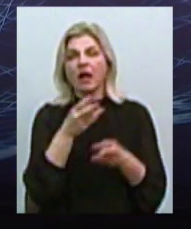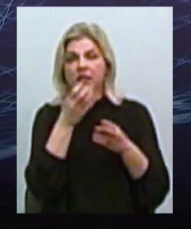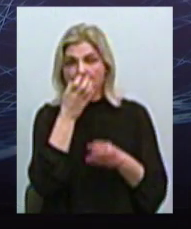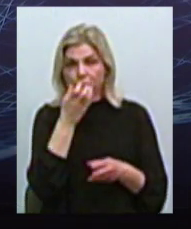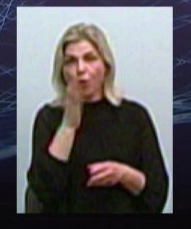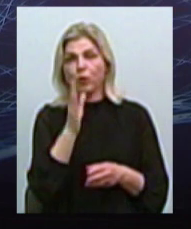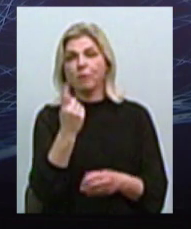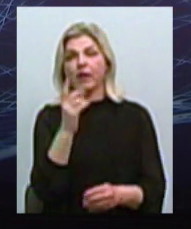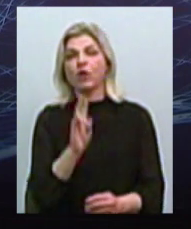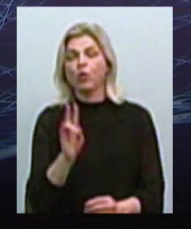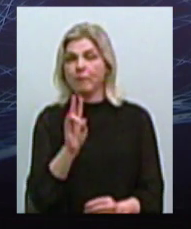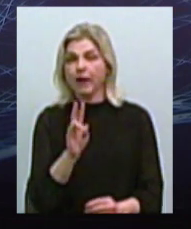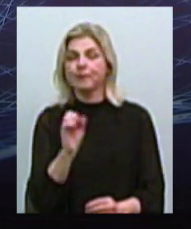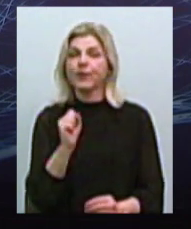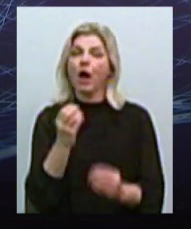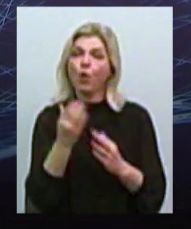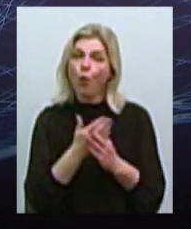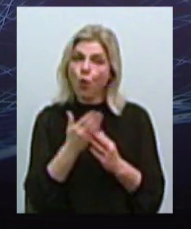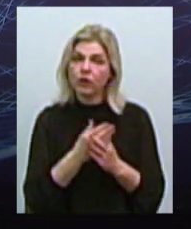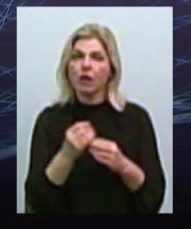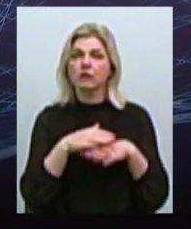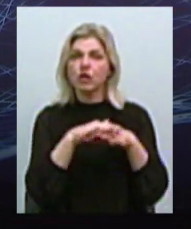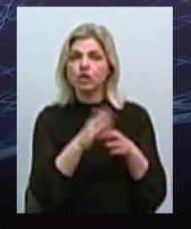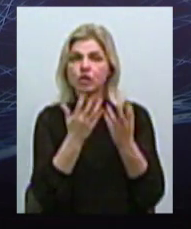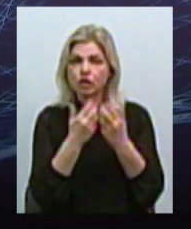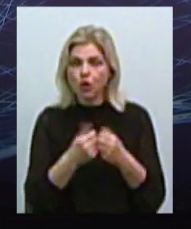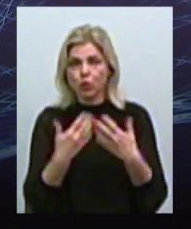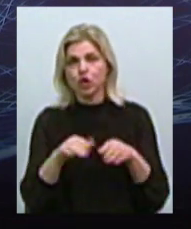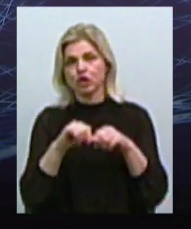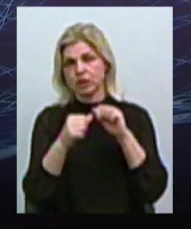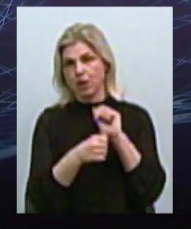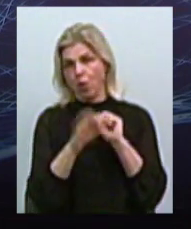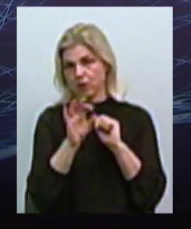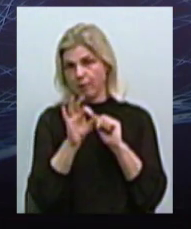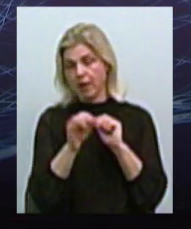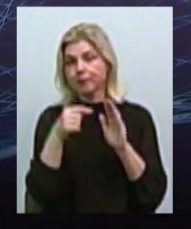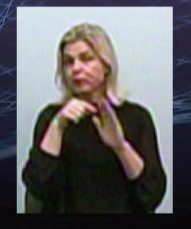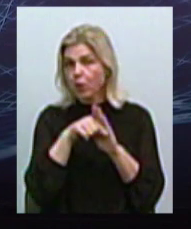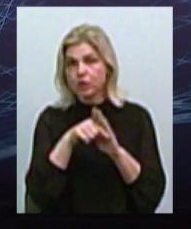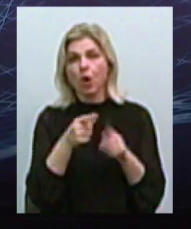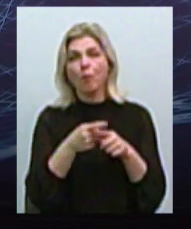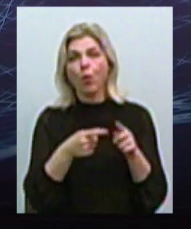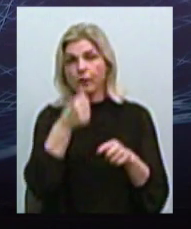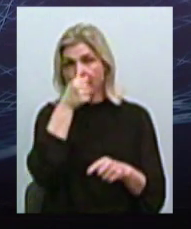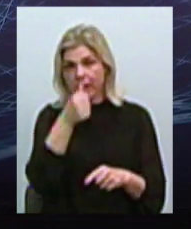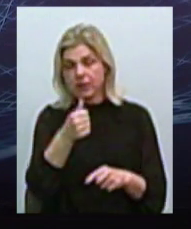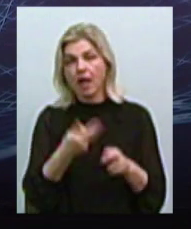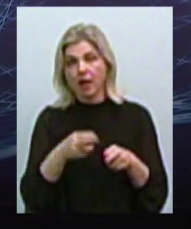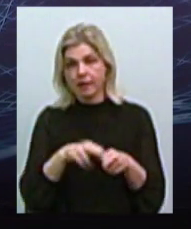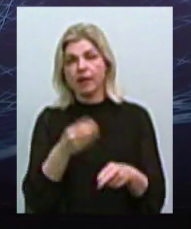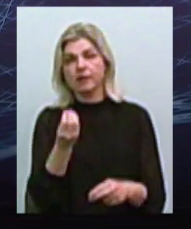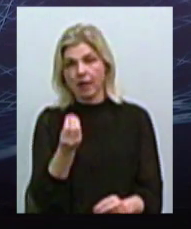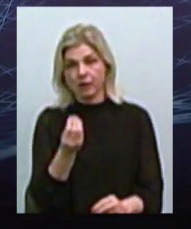А льготы мы начислили с 16 октября. Т.е. половинний месяц эти деньги, они уже будут